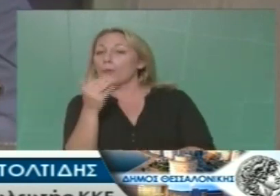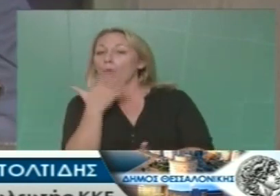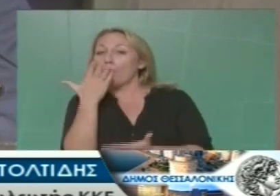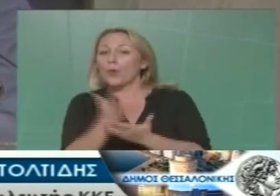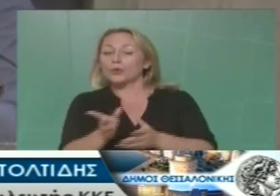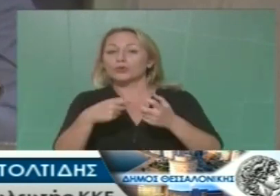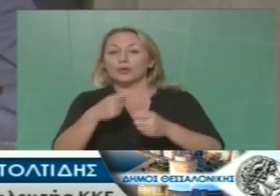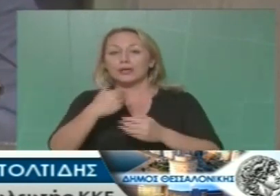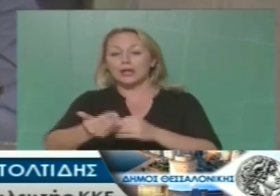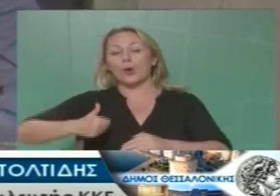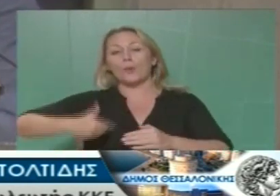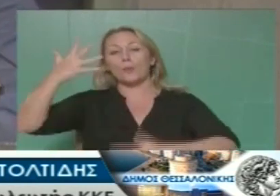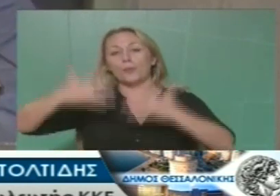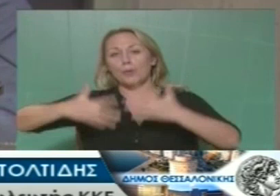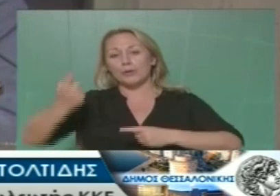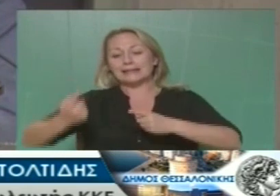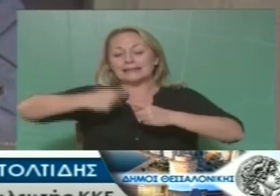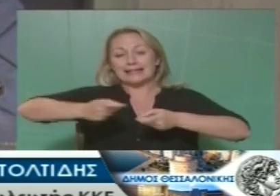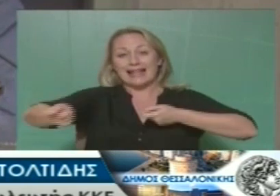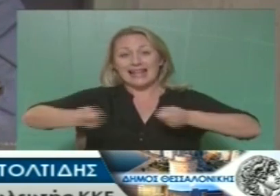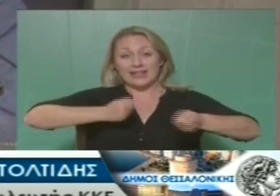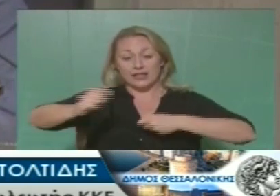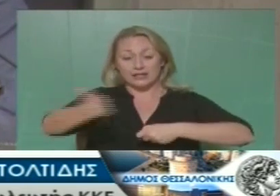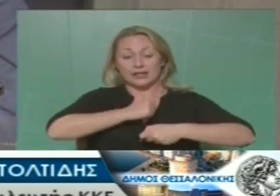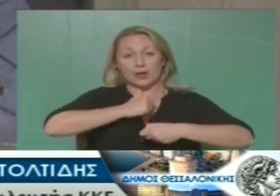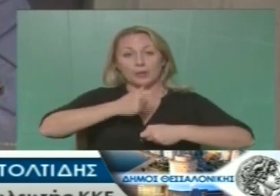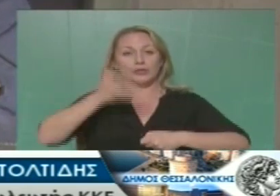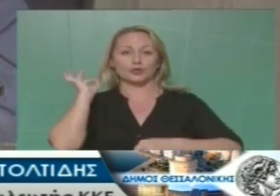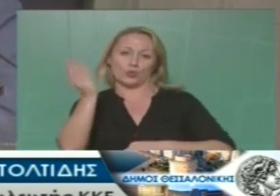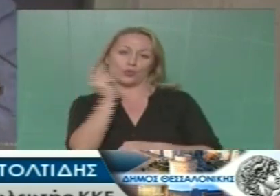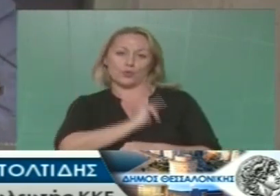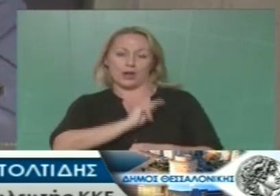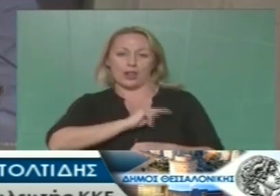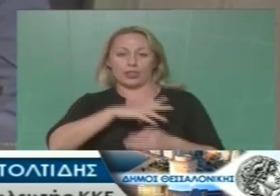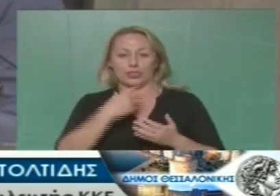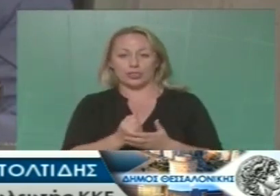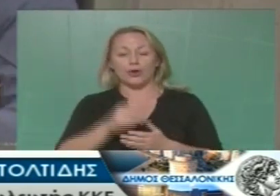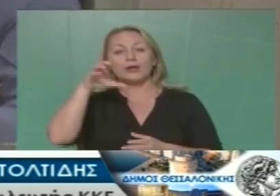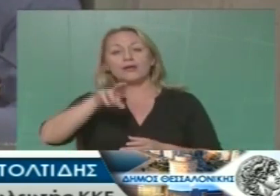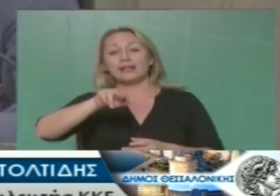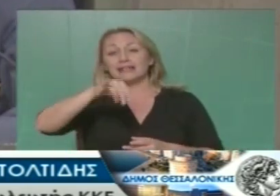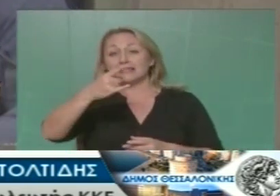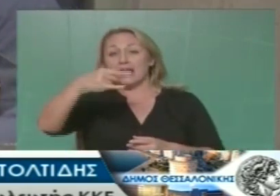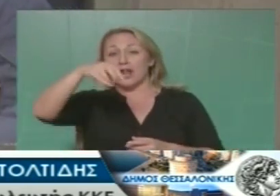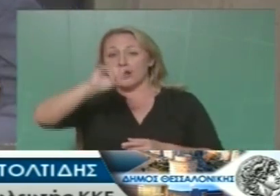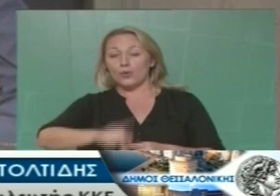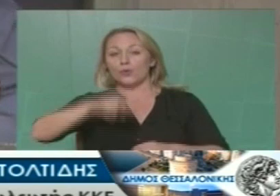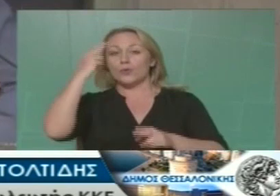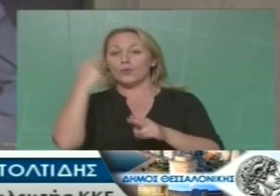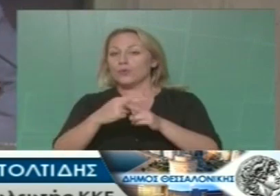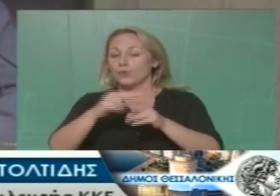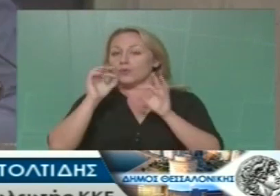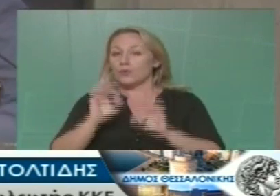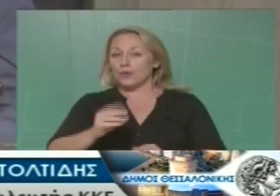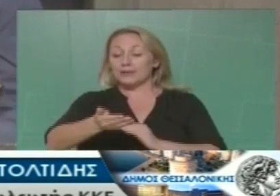έχει εκτοξευθεί η δε διαχείρισή του θα είναι ιδιωτική και ροδοσκοπική το ζήτημα του σταθμού Βενιζέλου με τα αρχαία ευρήματα τεράστια σημασίας